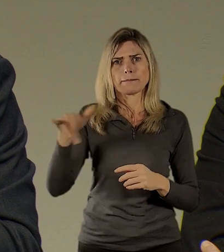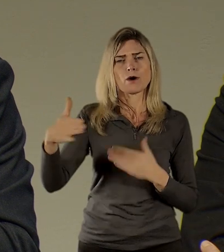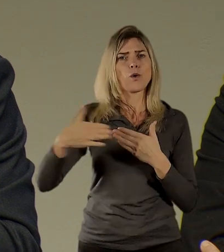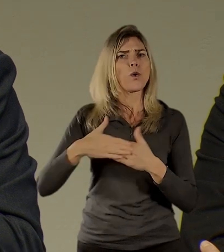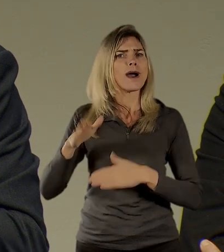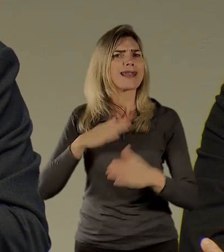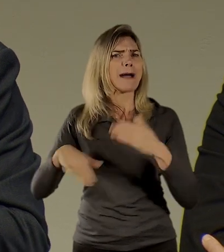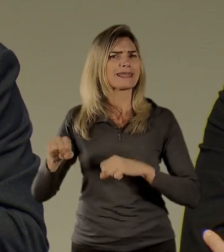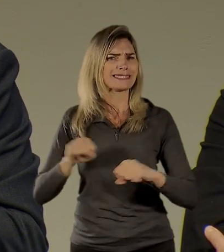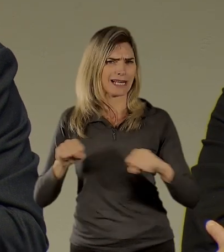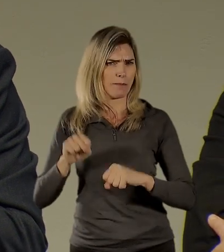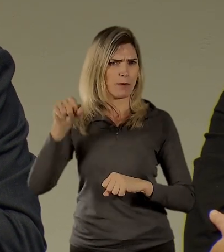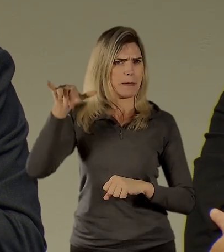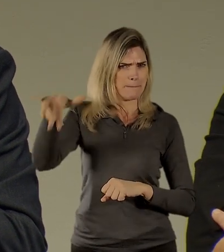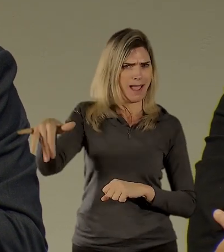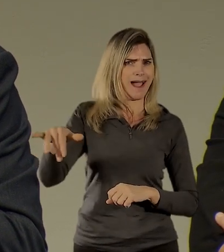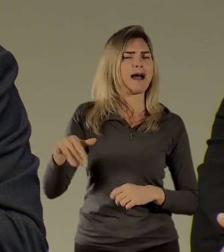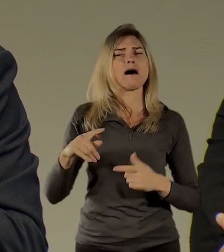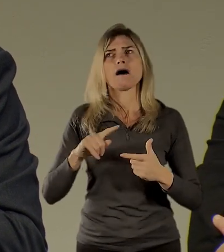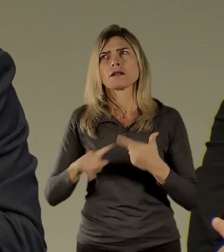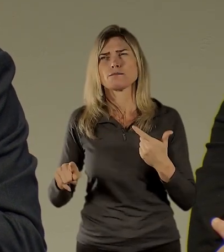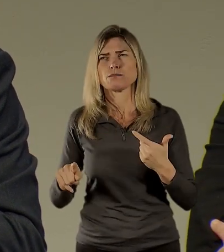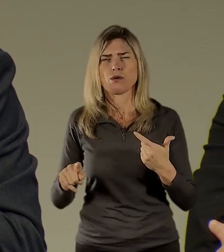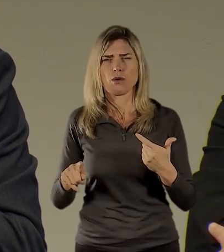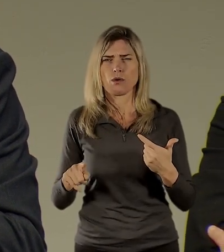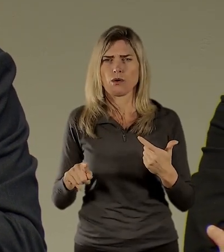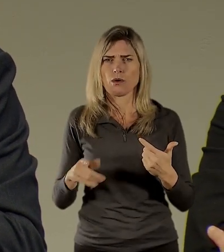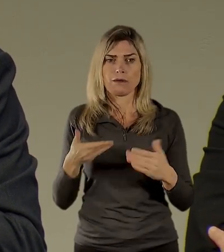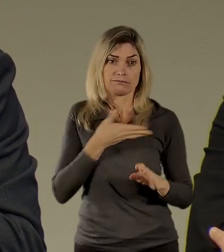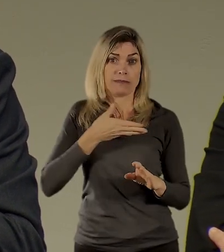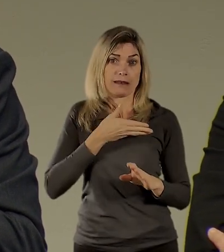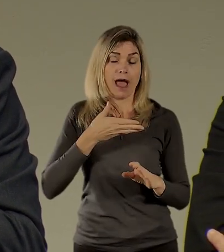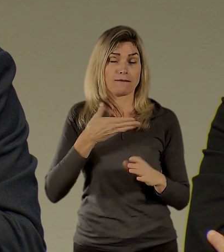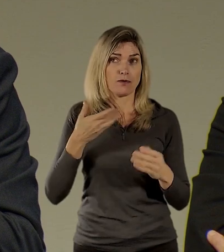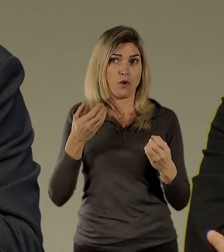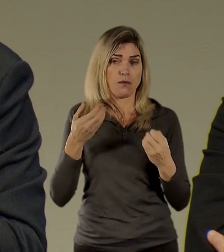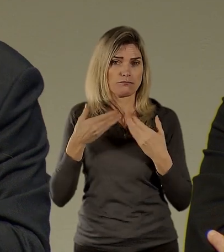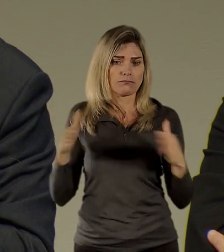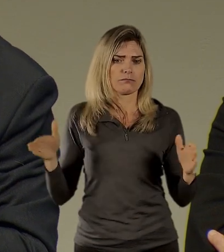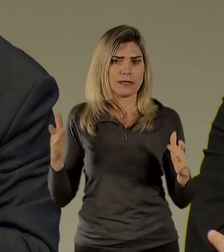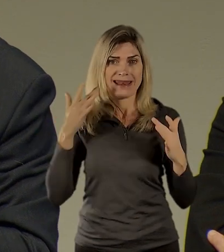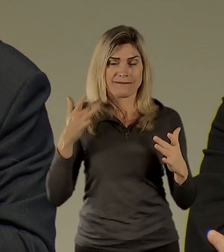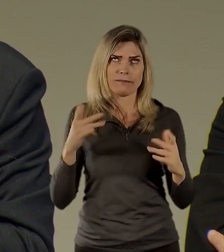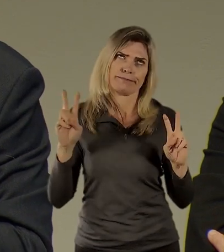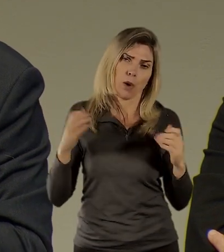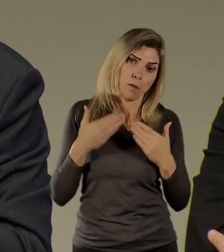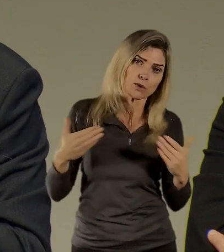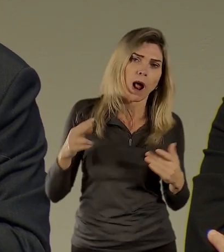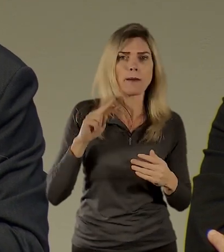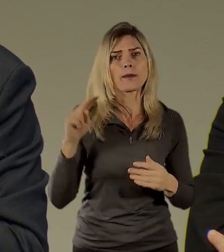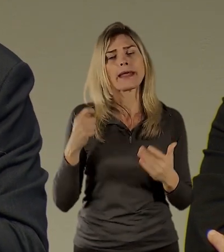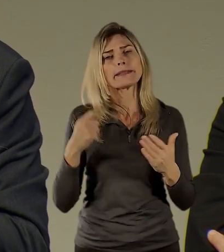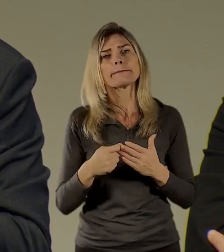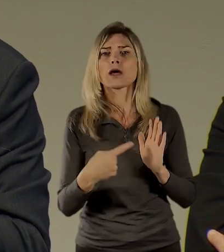republiky, a nebo je to nedávno otevřené, nevím, jestli úplně muzeum, ale spíše taková